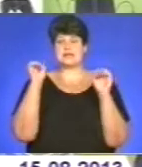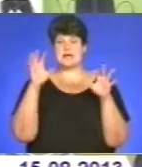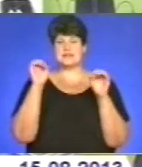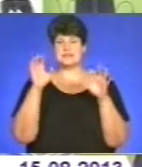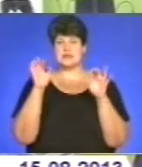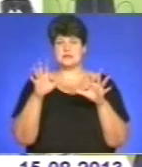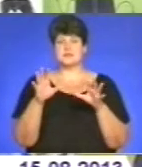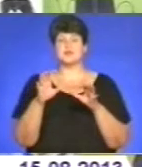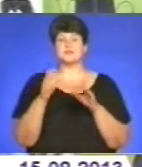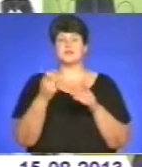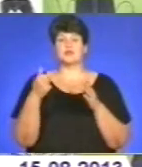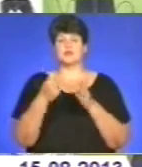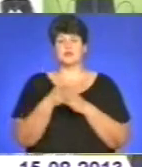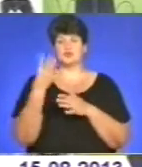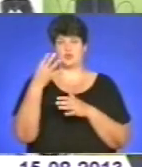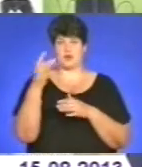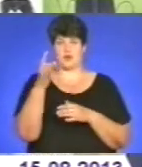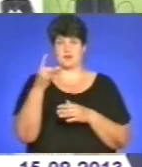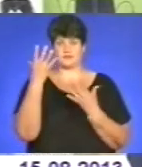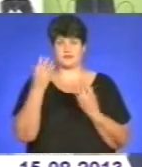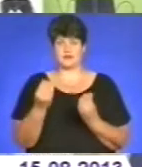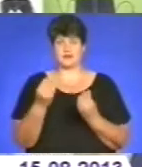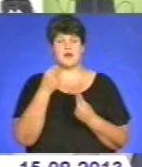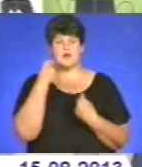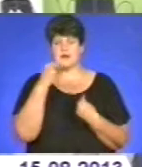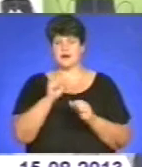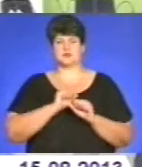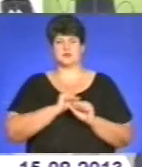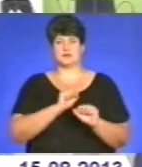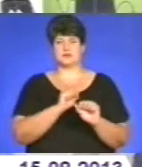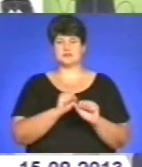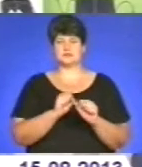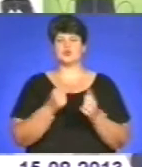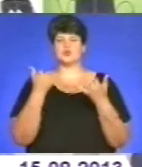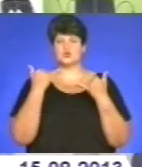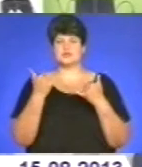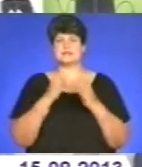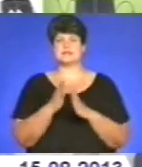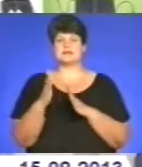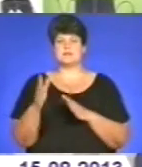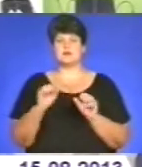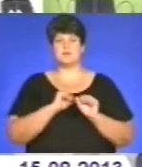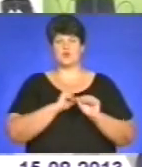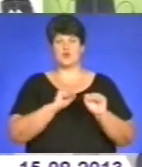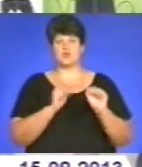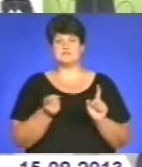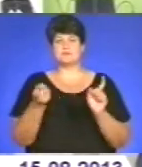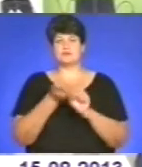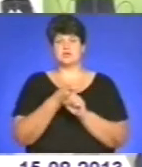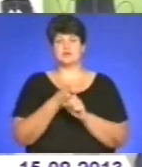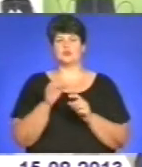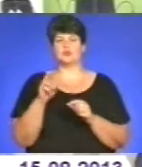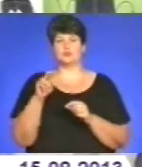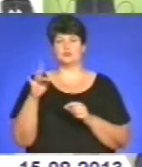приватних будинків до 40 раз. Найкраще захистить ваше майно. Сучасна система охоронної сигналізації з підключенням до пульту